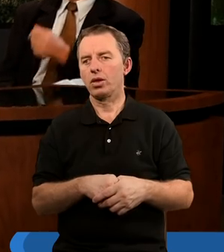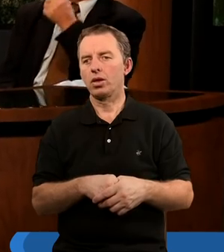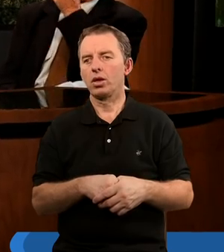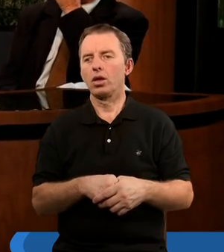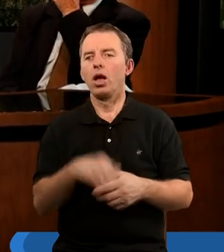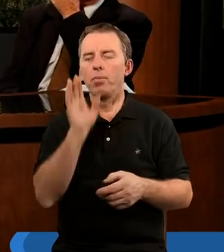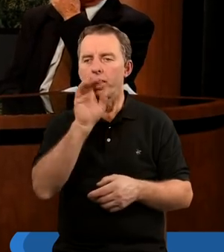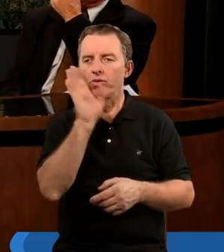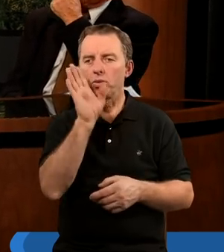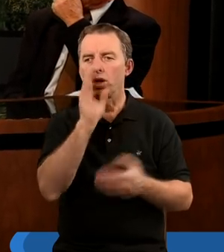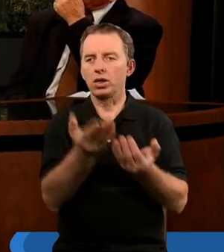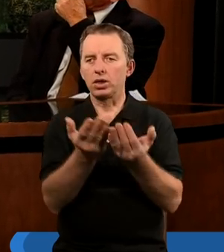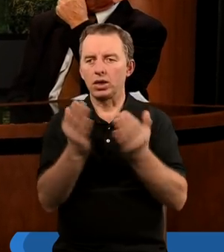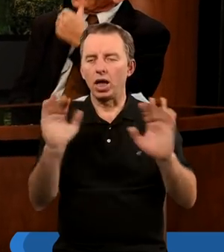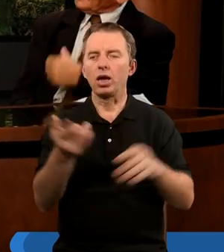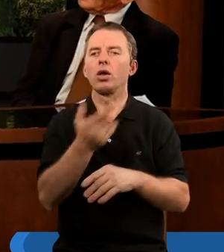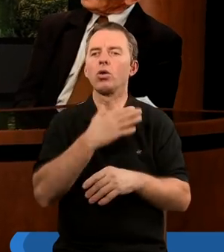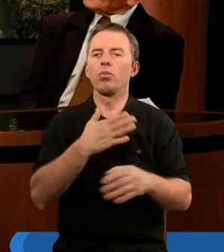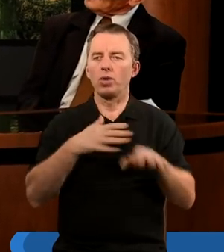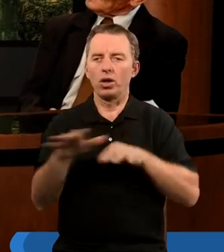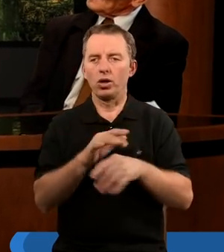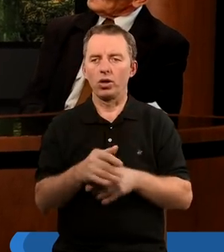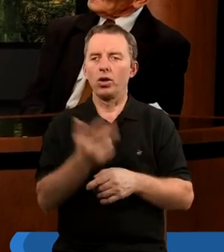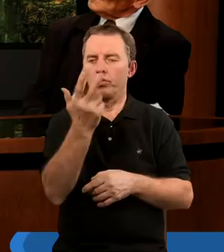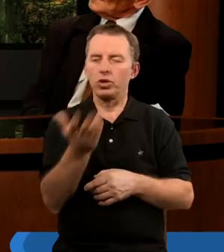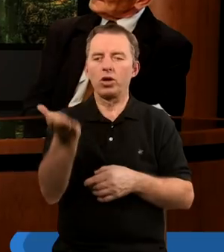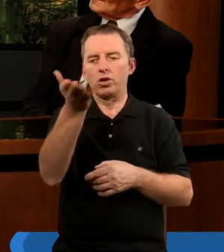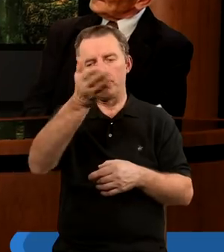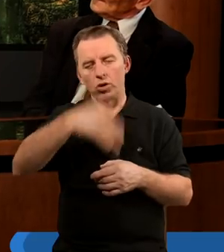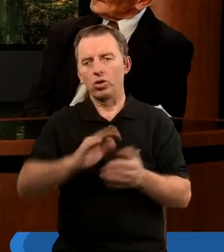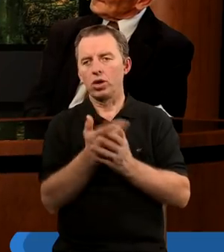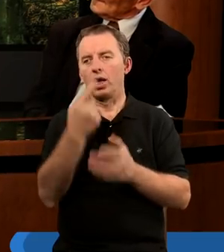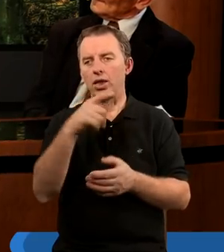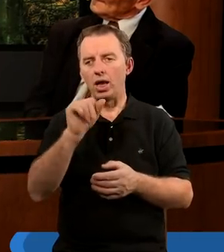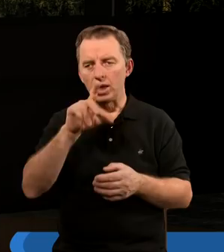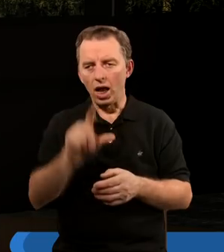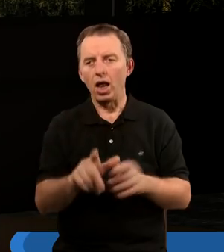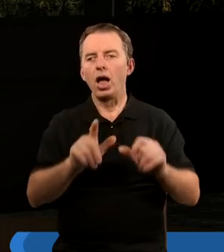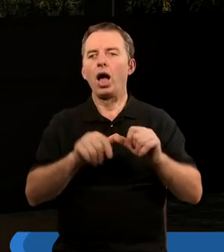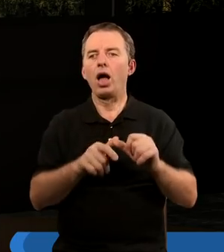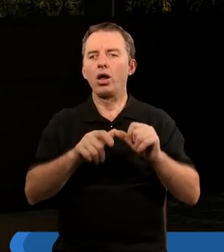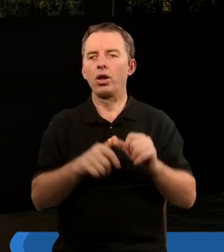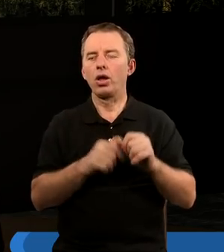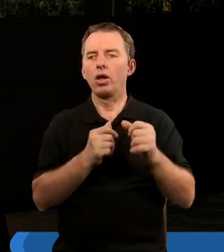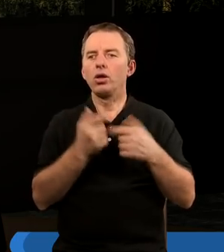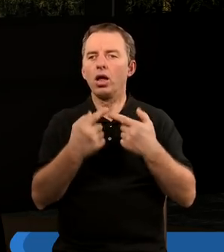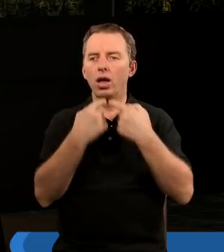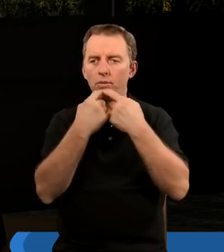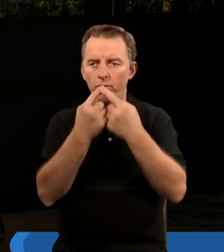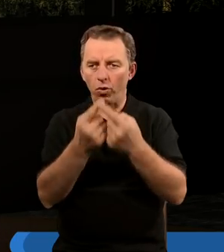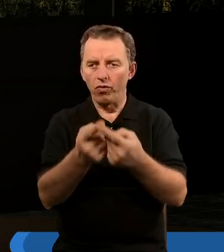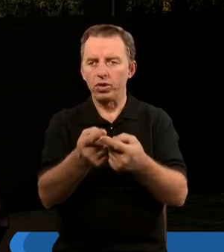Bardzo podobna scena miała też w trzecim, miała miejsce w trzecim rozdziale Księgi Daniela, ale ja chciałem jeszcze